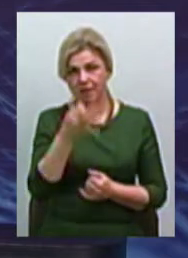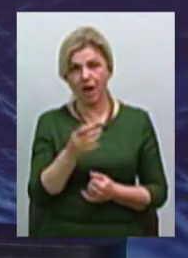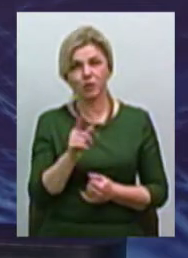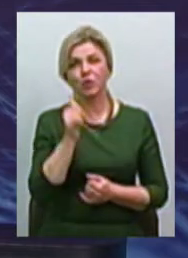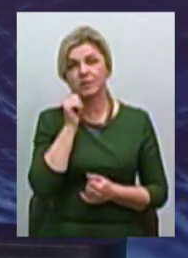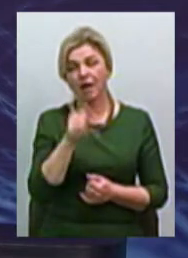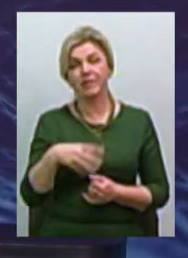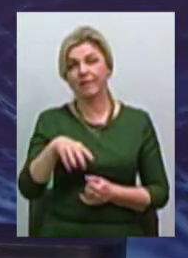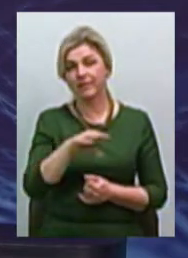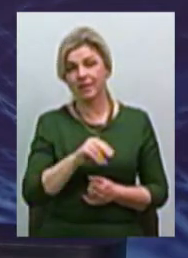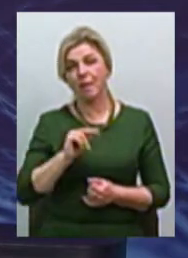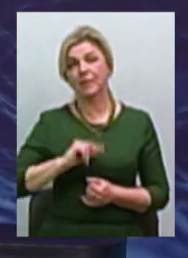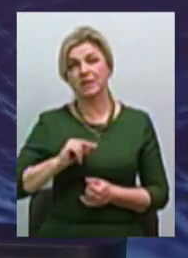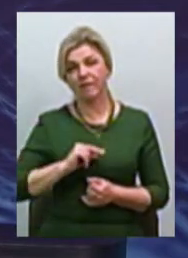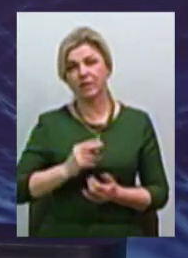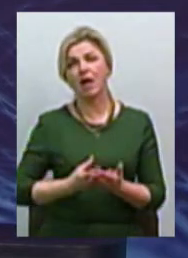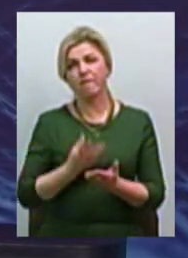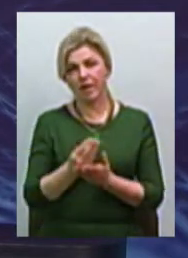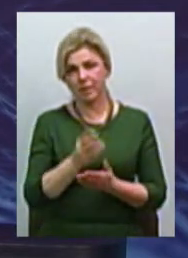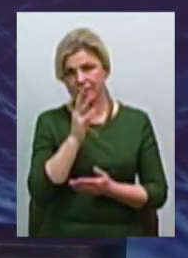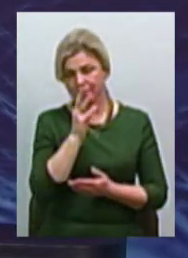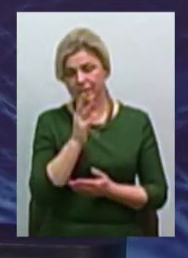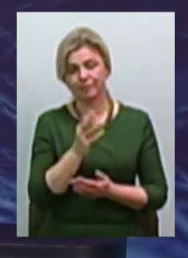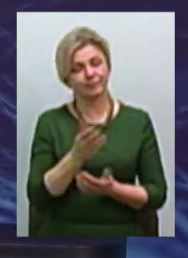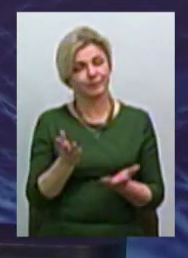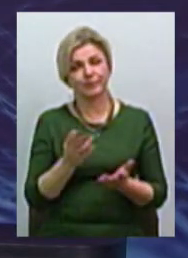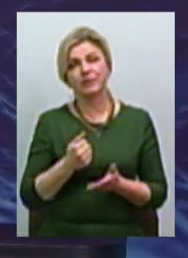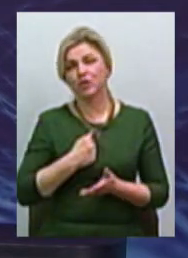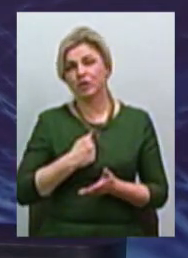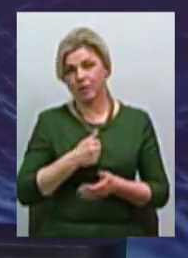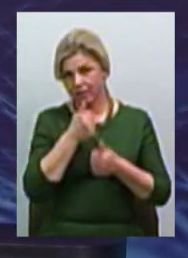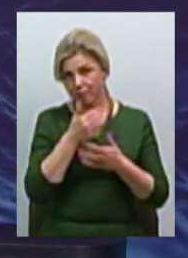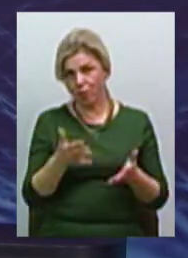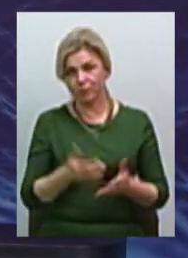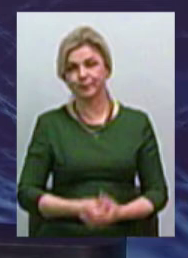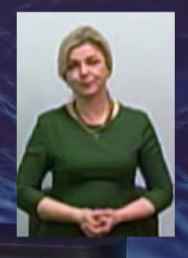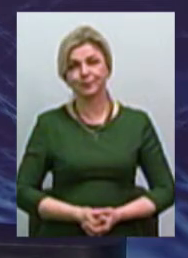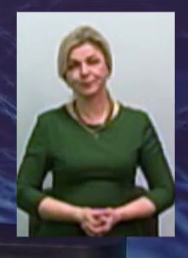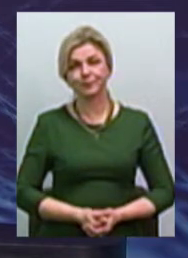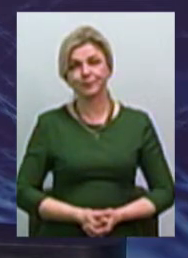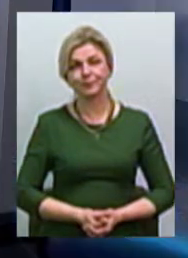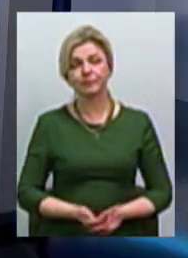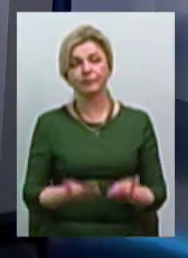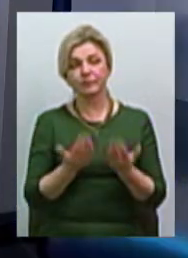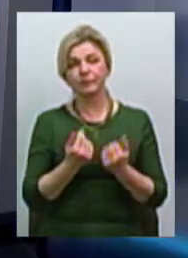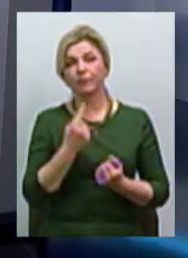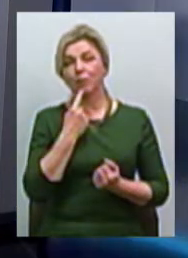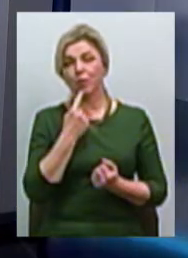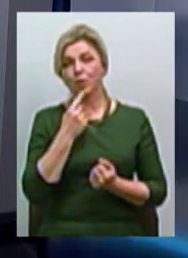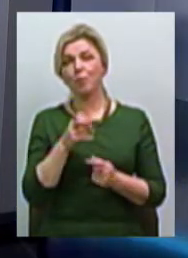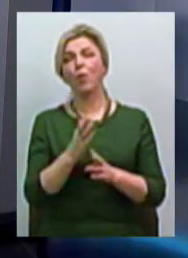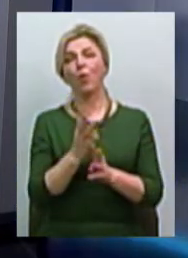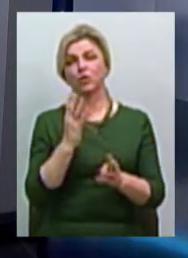всім працівникам виплатять заробітну плату, на жаль, не можу. Давайте спробуємо притворювати по черзі.